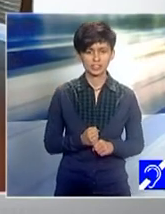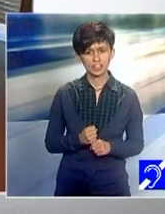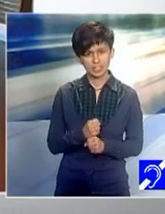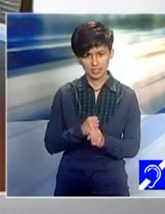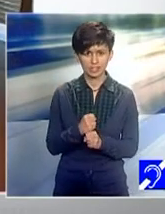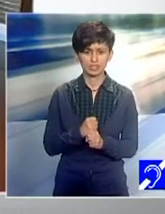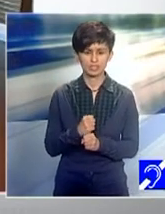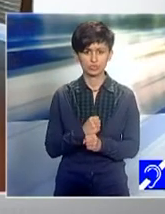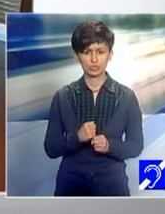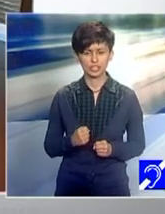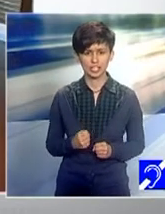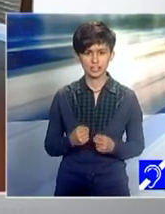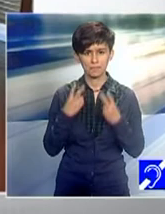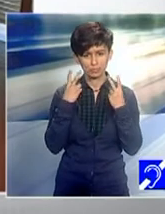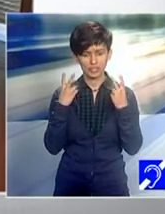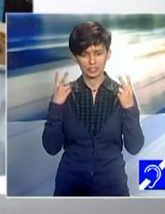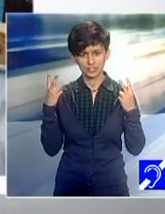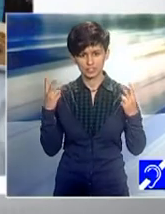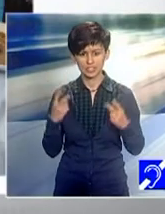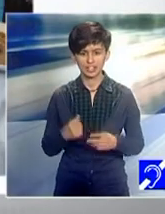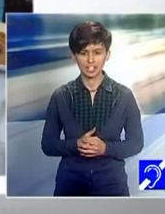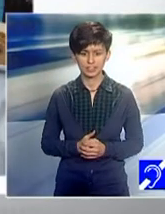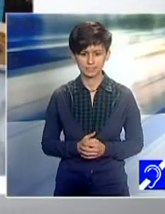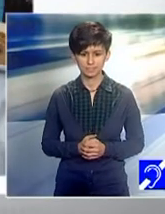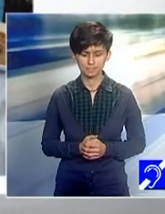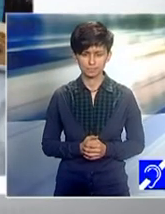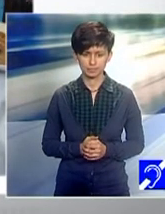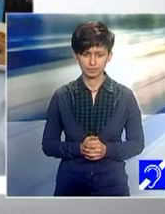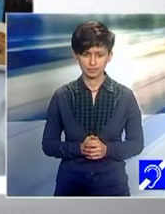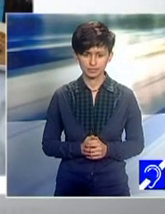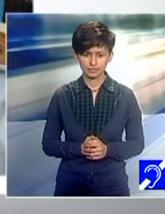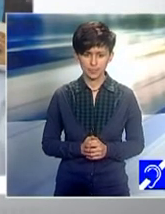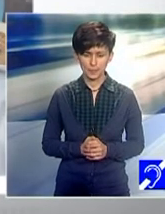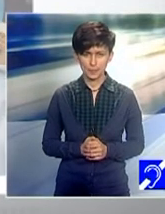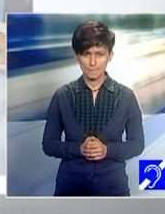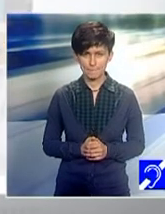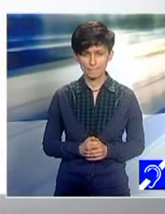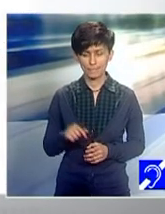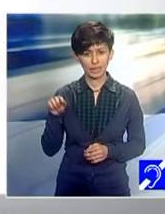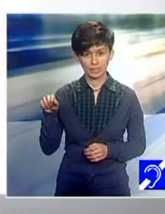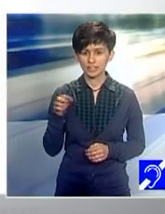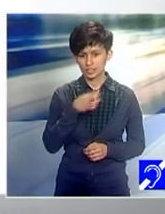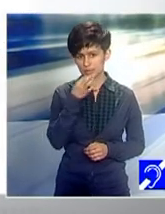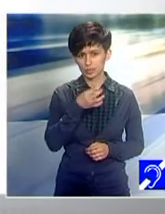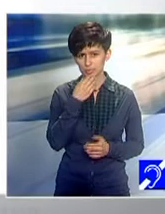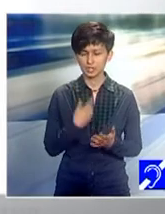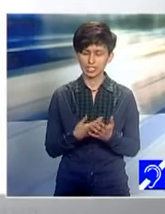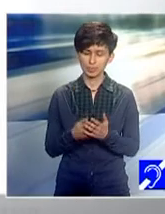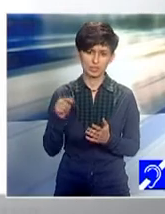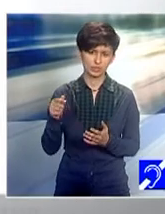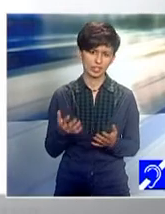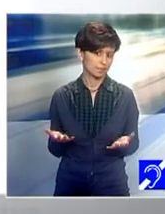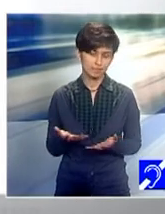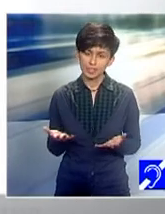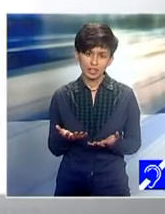această vizită de studiu în zona Transilvanii. Spune-ne pentru tine, care a fost cea mai